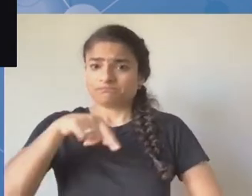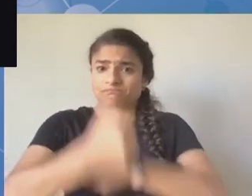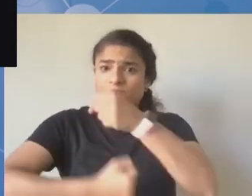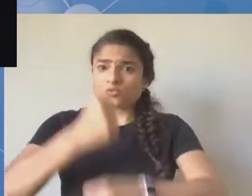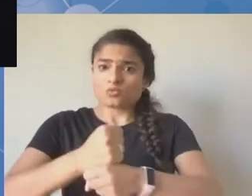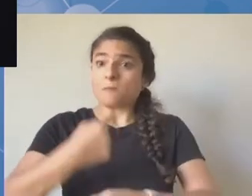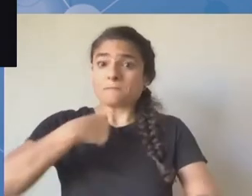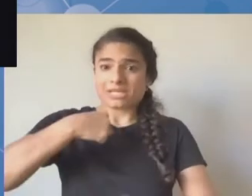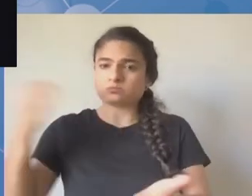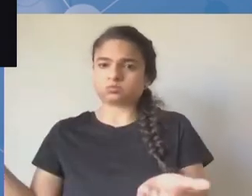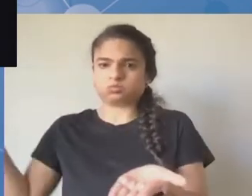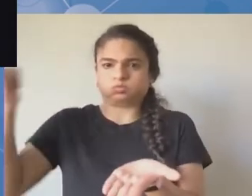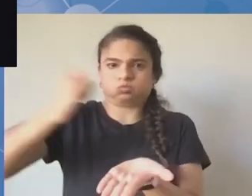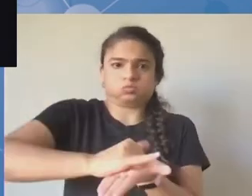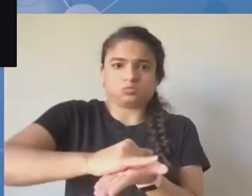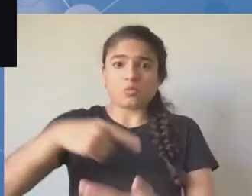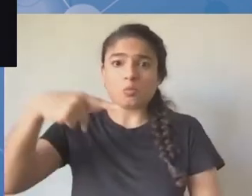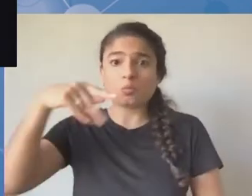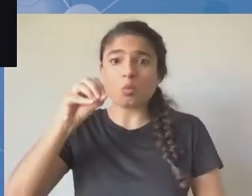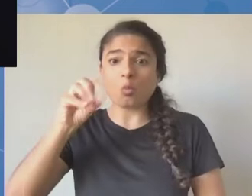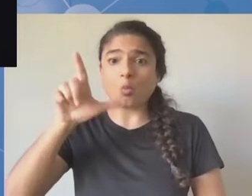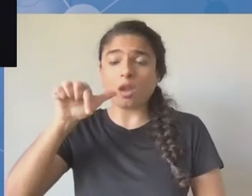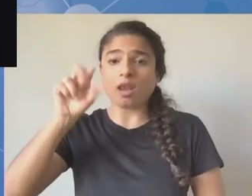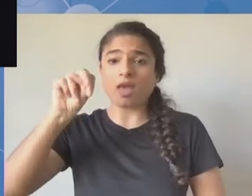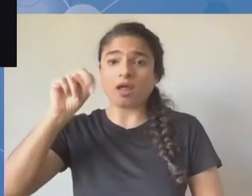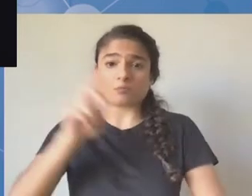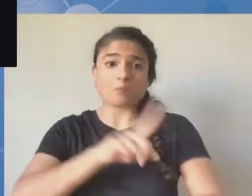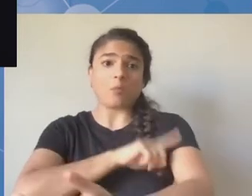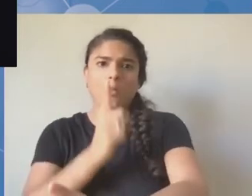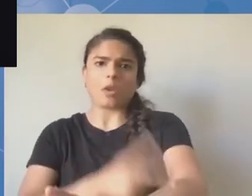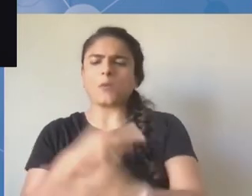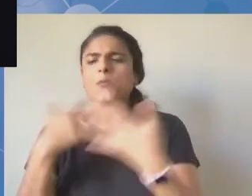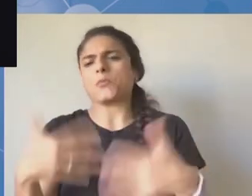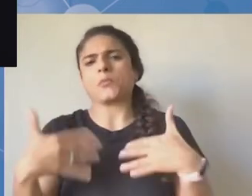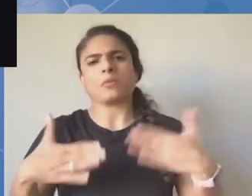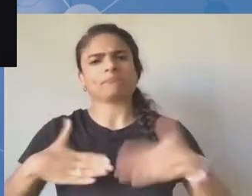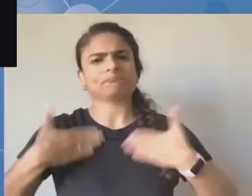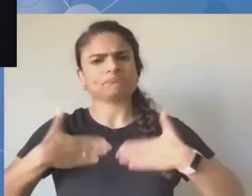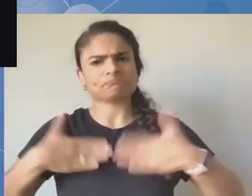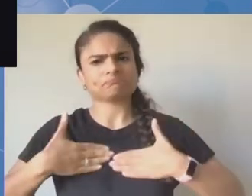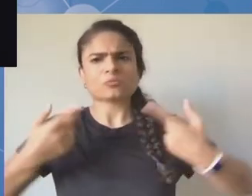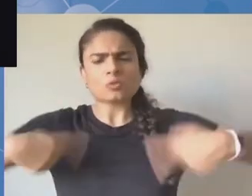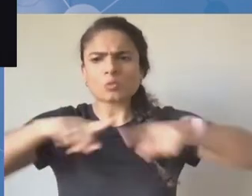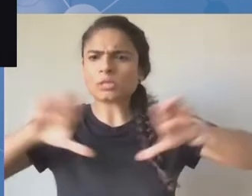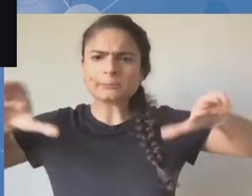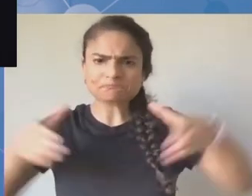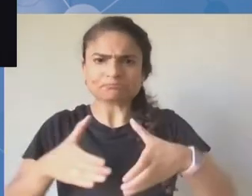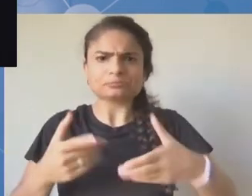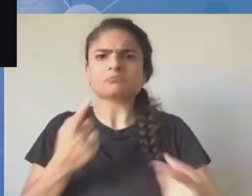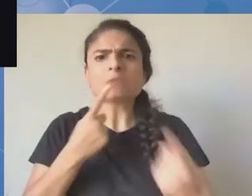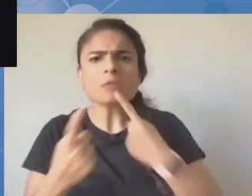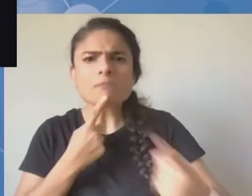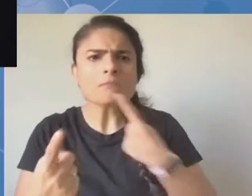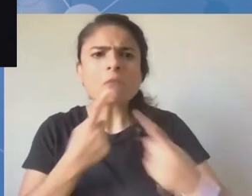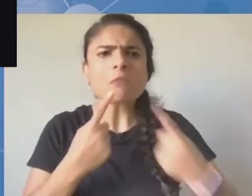Polski za to, że dano nam możliwość korzystania z sal konferencyjnych.